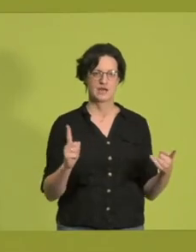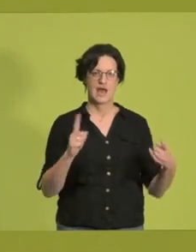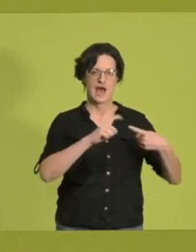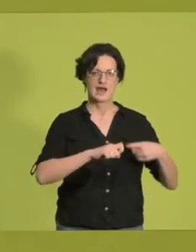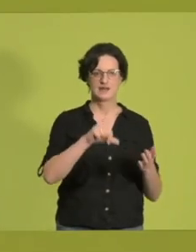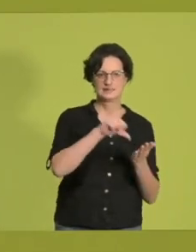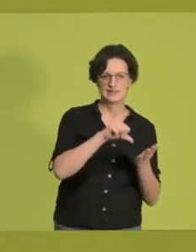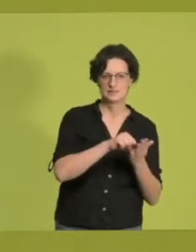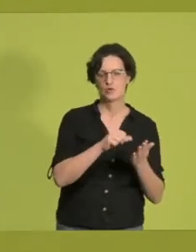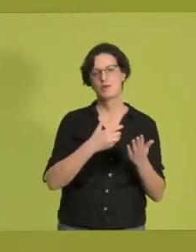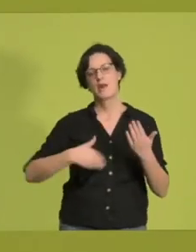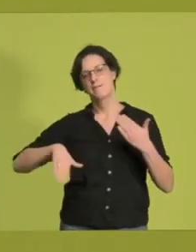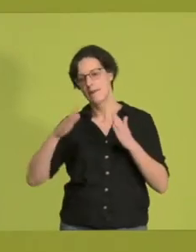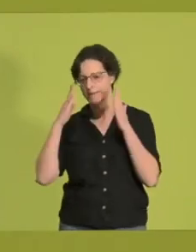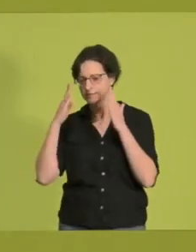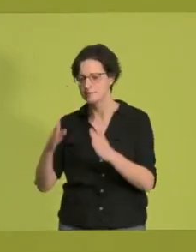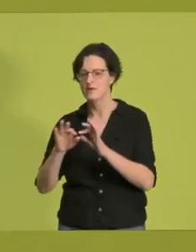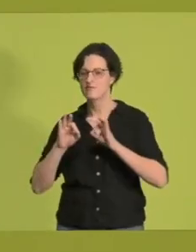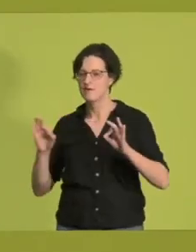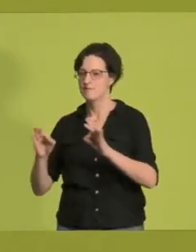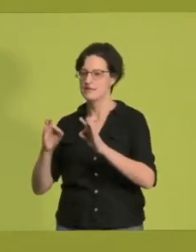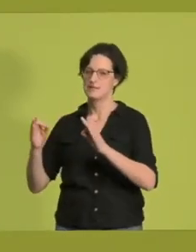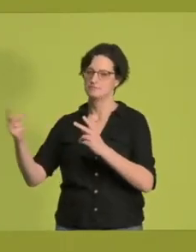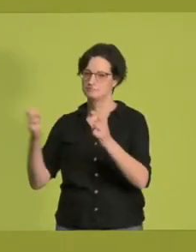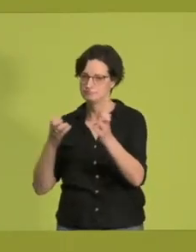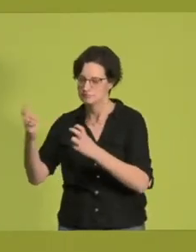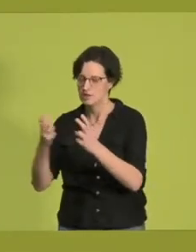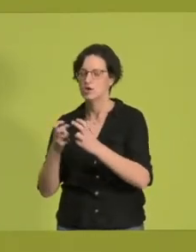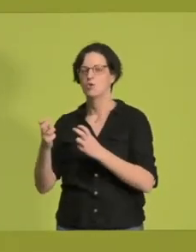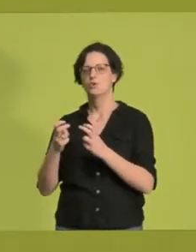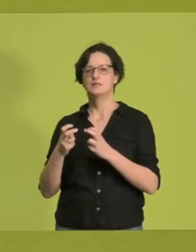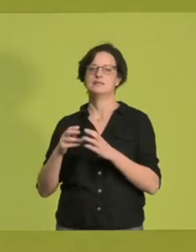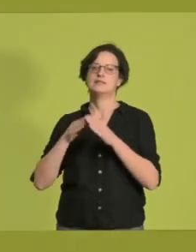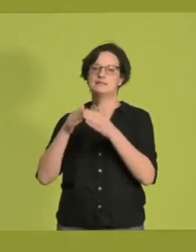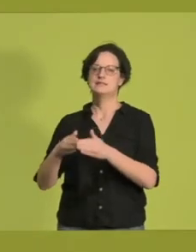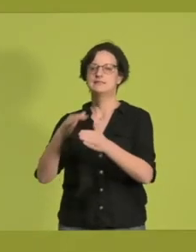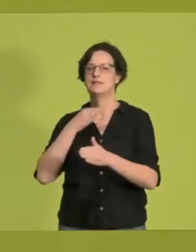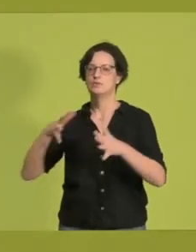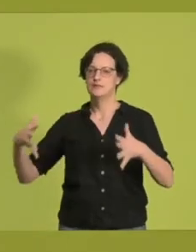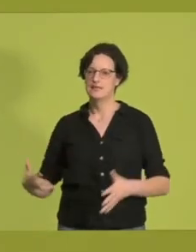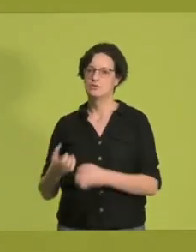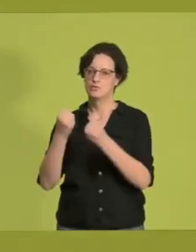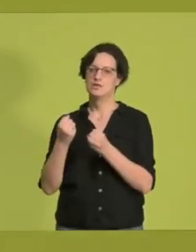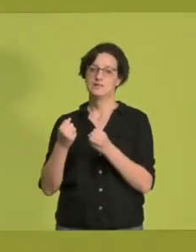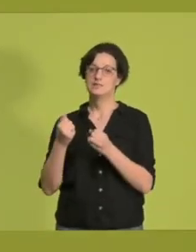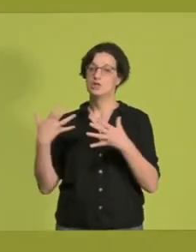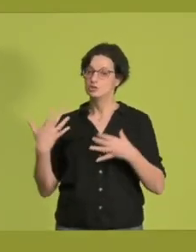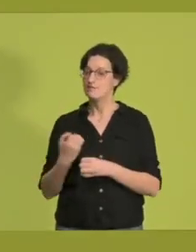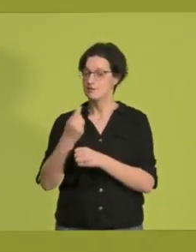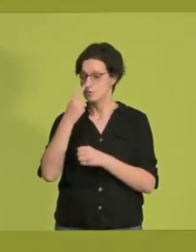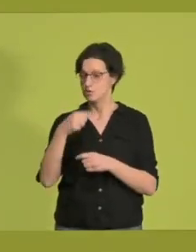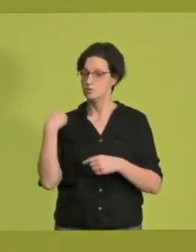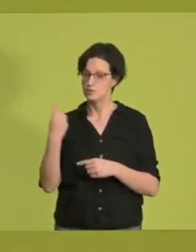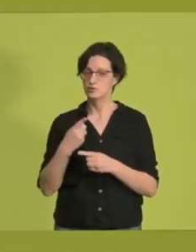Seenotrettung und Familienzusammenführung. Das war nur mit uns GRÜNEN möglich, liebe Freundinnen und Freunde.